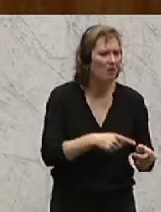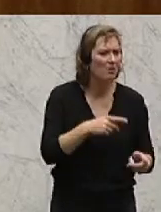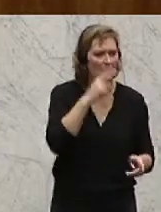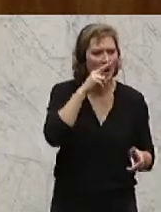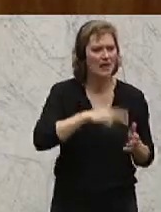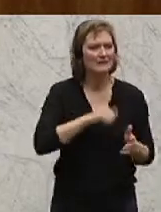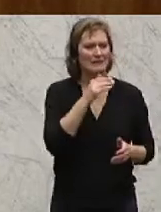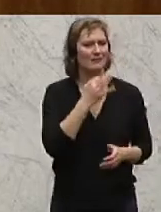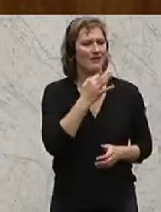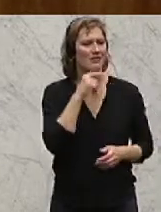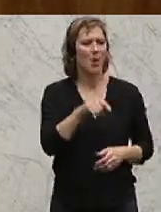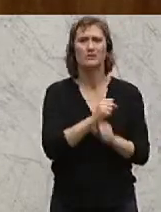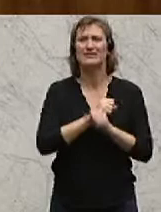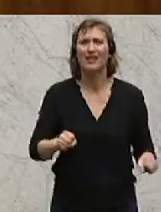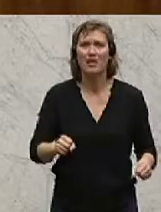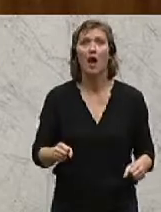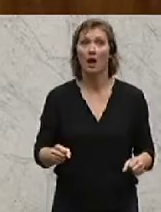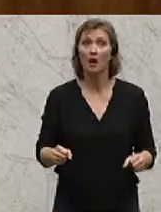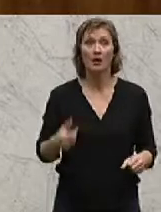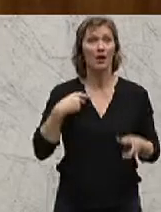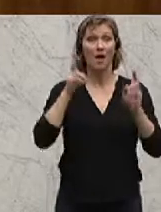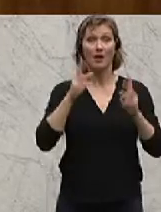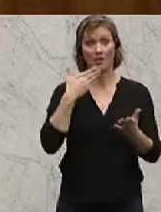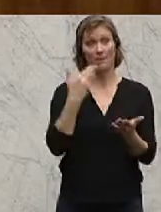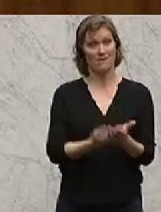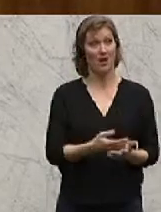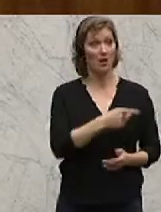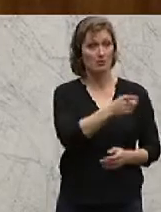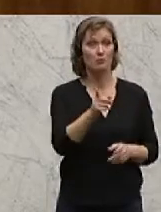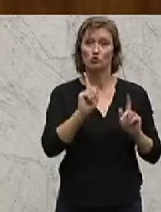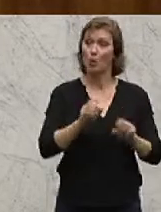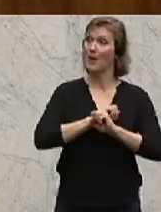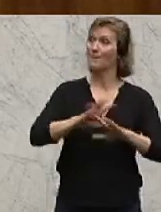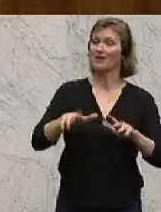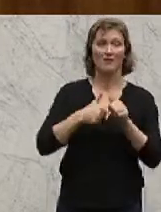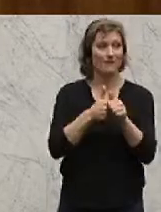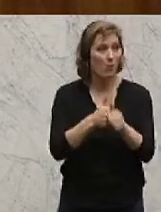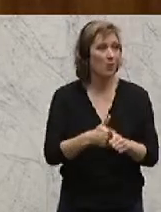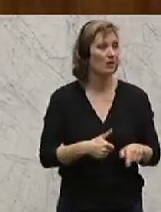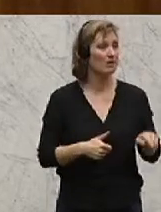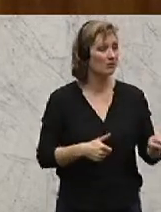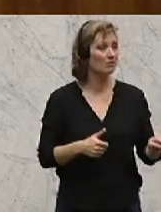durchgehen, diesen Skandal, aber ich kann Ihnen nur empfehlen, dass Sie die Medien verfolgen.